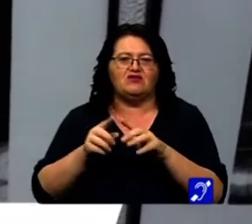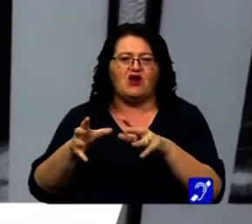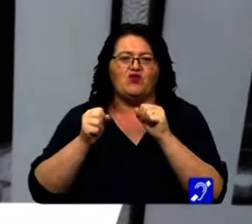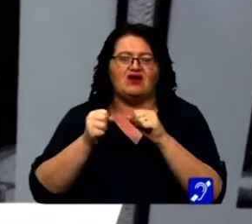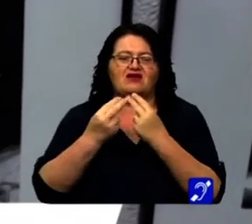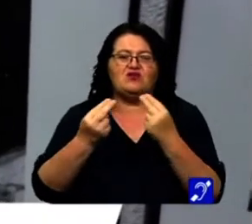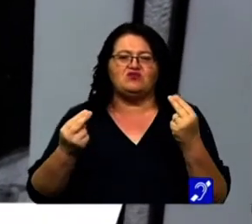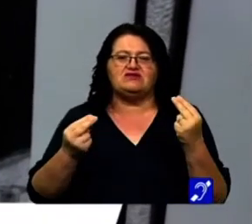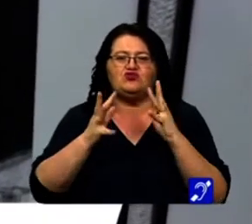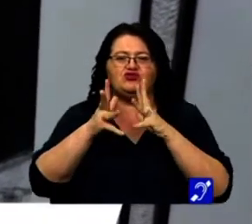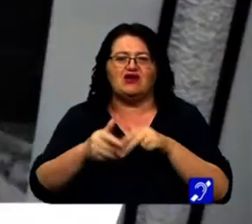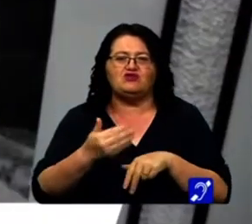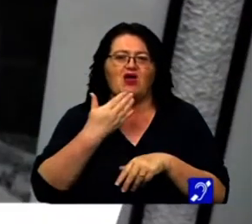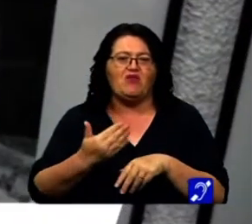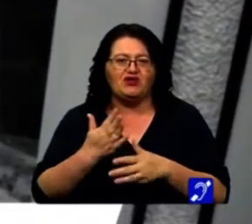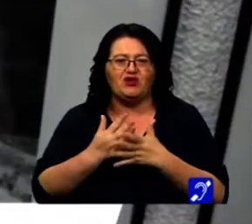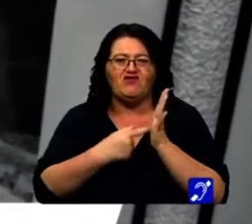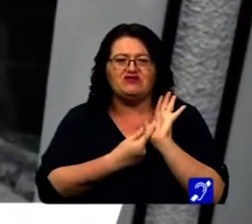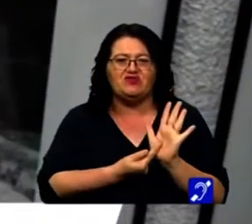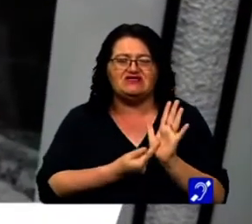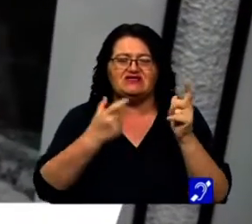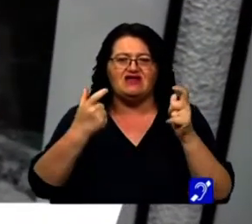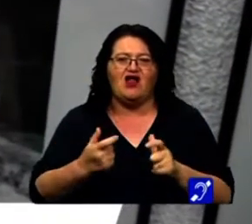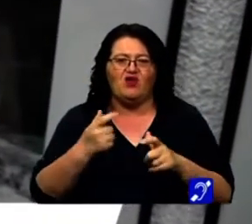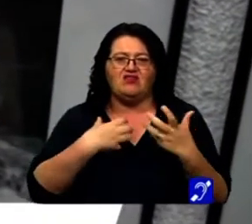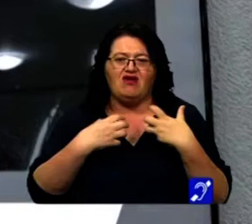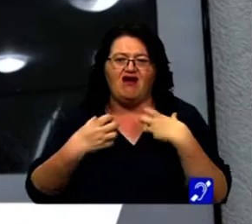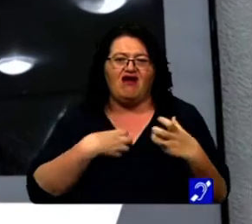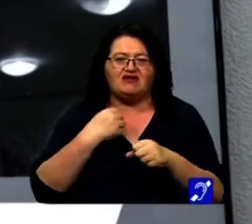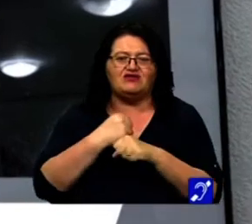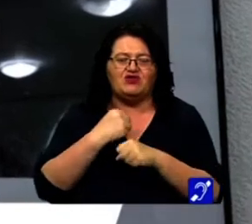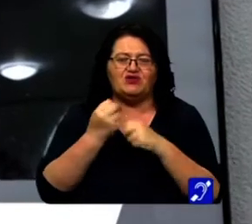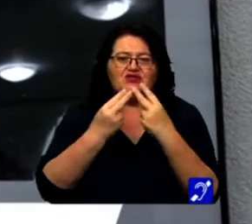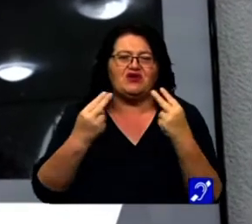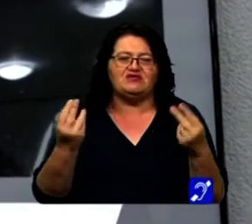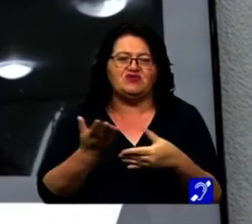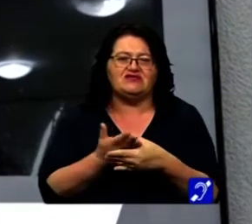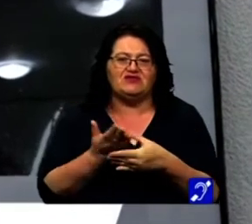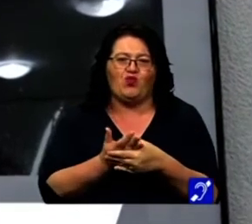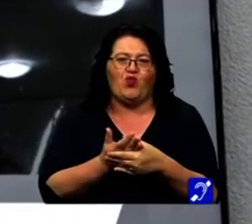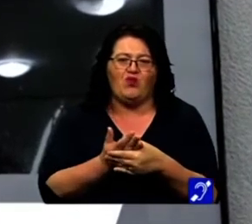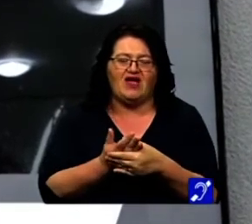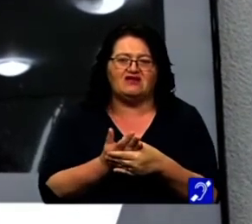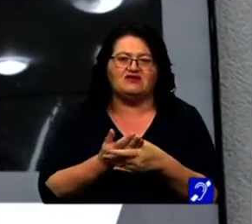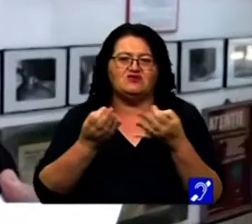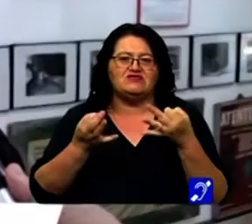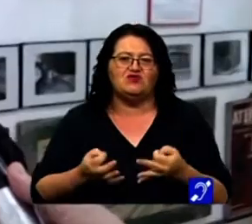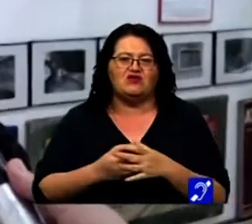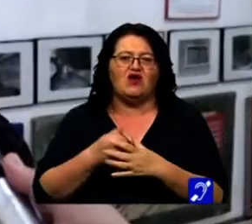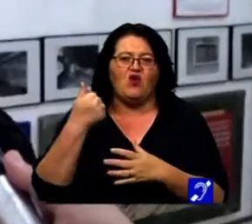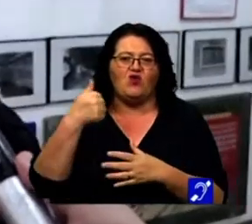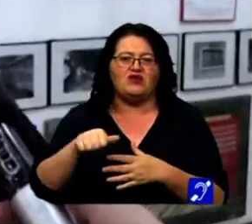Muzeul Cineastului Amator, au fost prezentate la Salonul de Artă și Industria într-o expoziție document. Cu siguranță